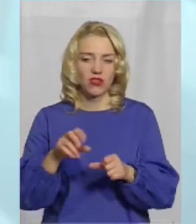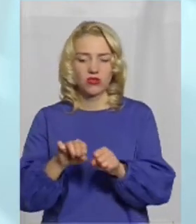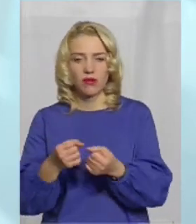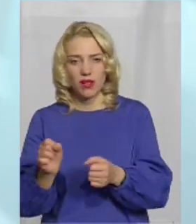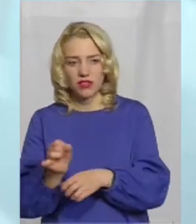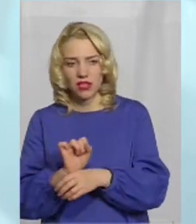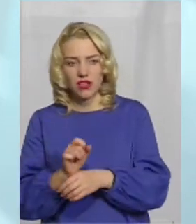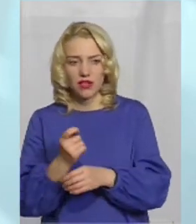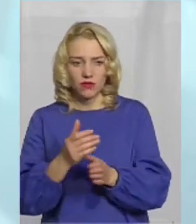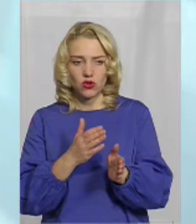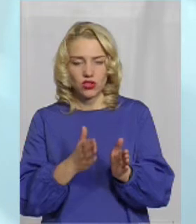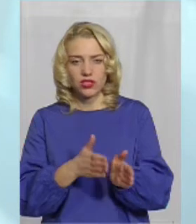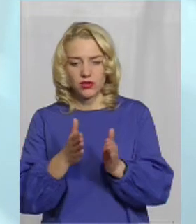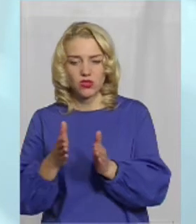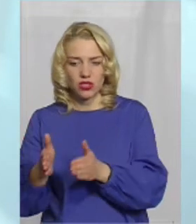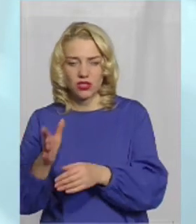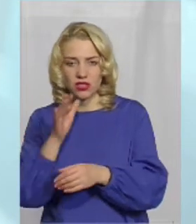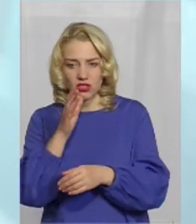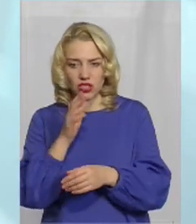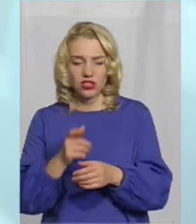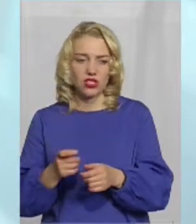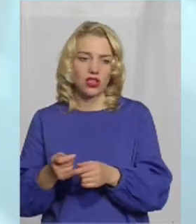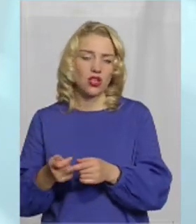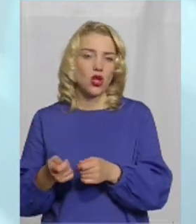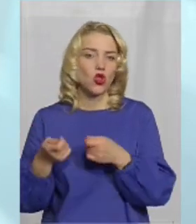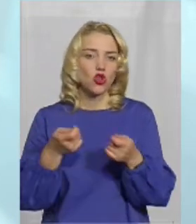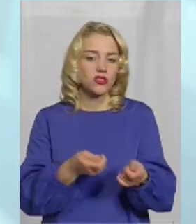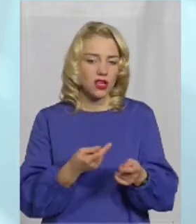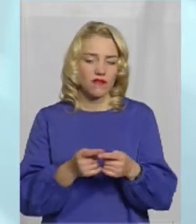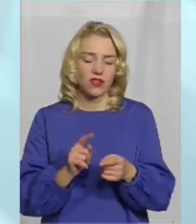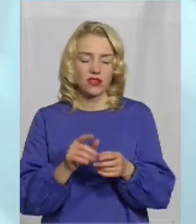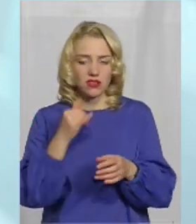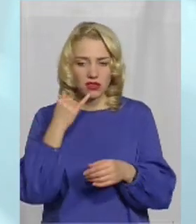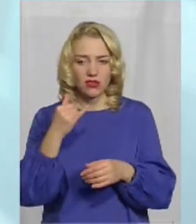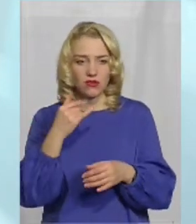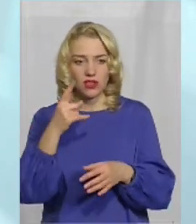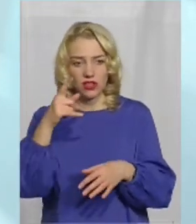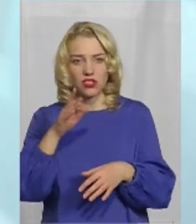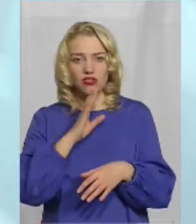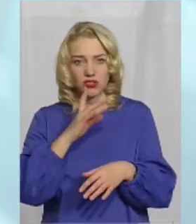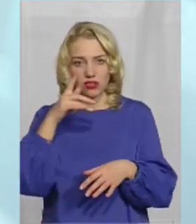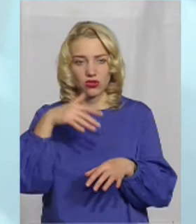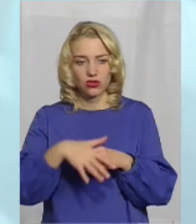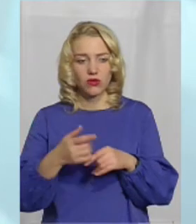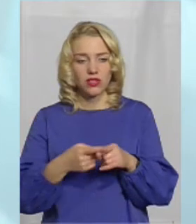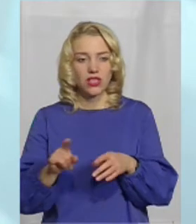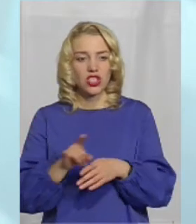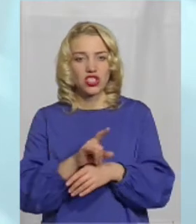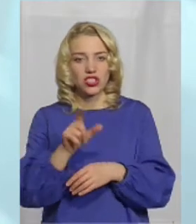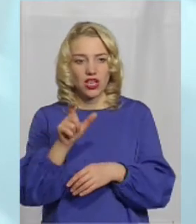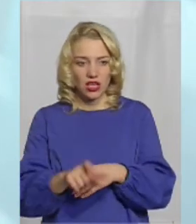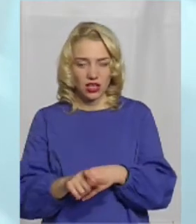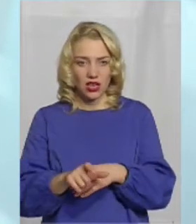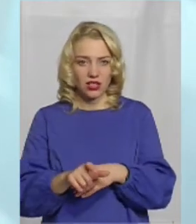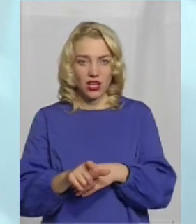десь трошки зміщається час доставки, потім вона знову телефонувала і врешті вже просто вона зрозуміла, що це шахрай. В принципі, не